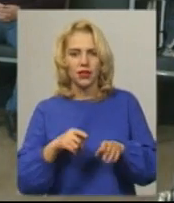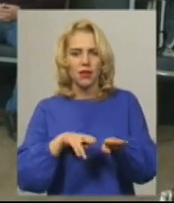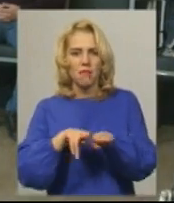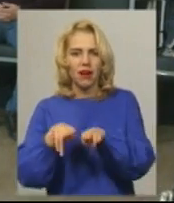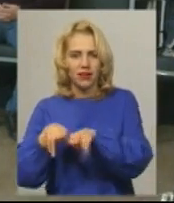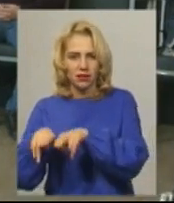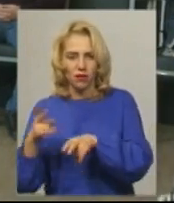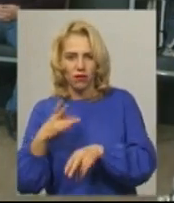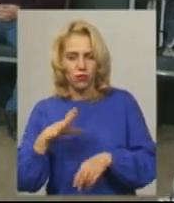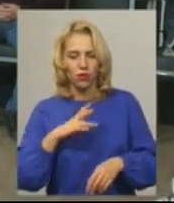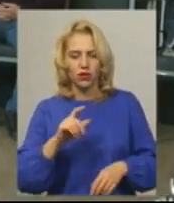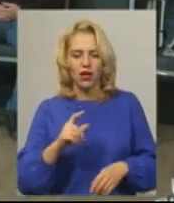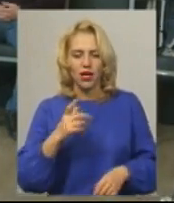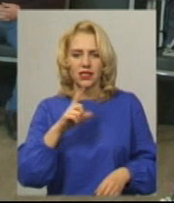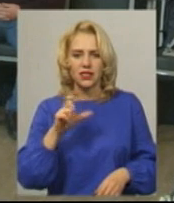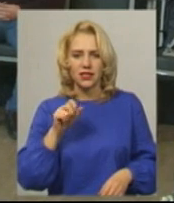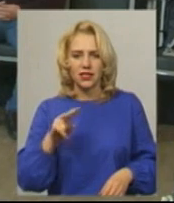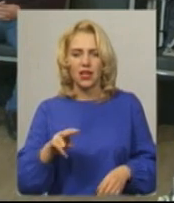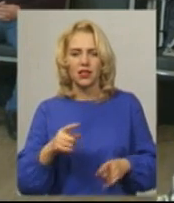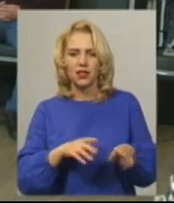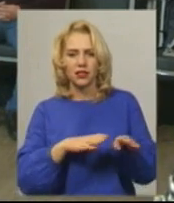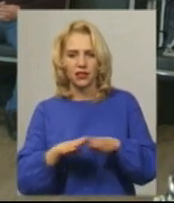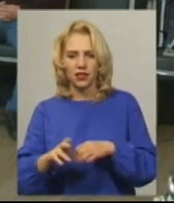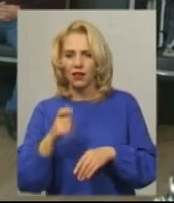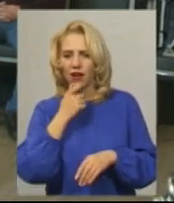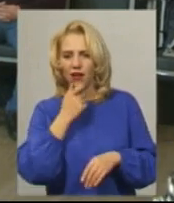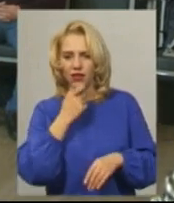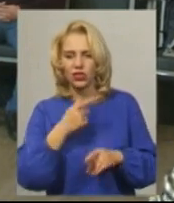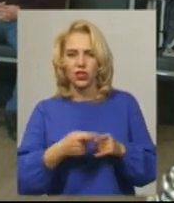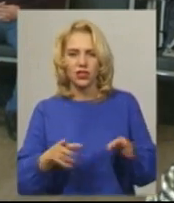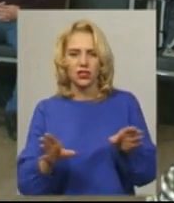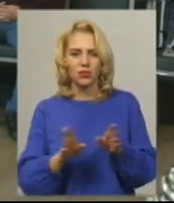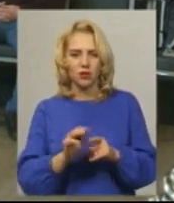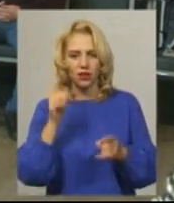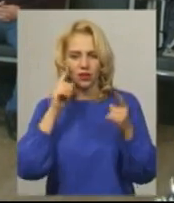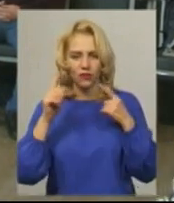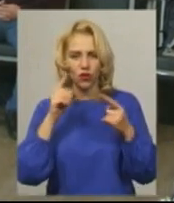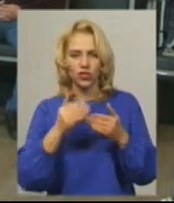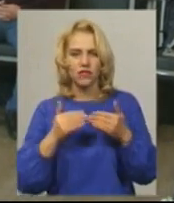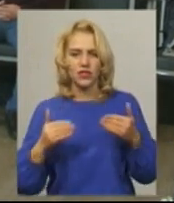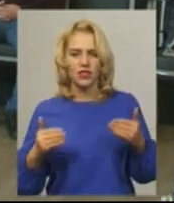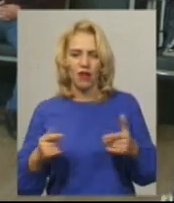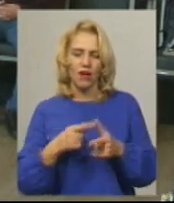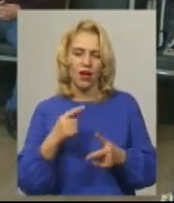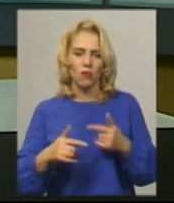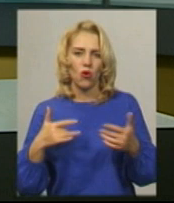зал, це повинні бути єдині глядачі і спільна така творча вистава або концерт».